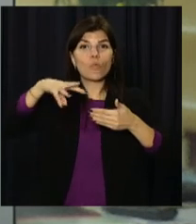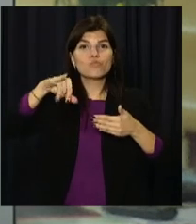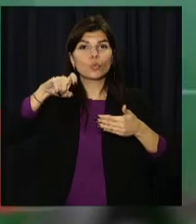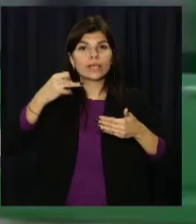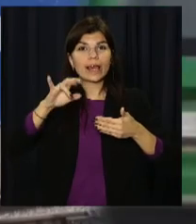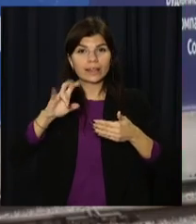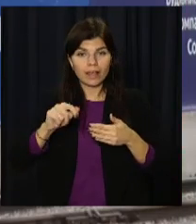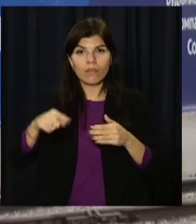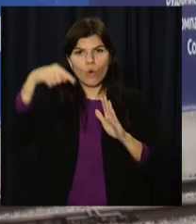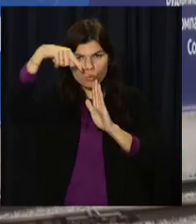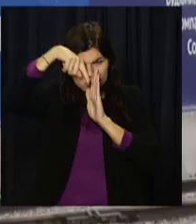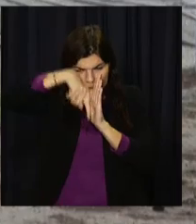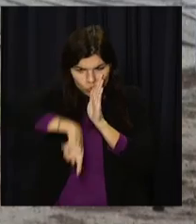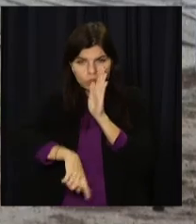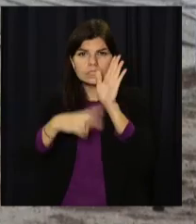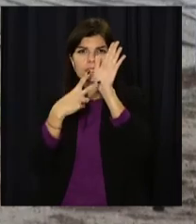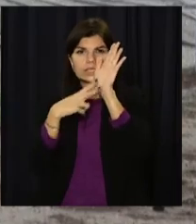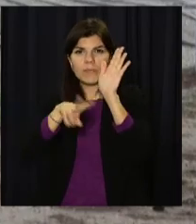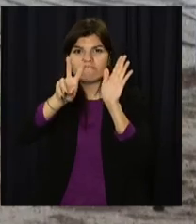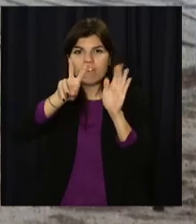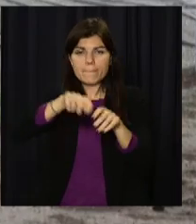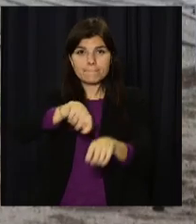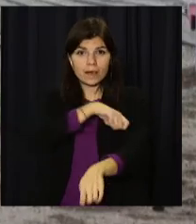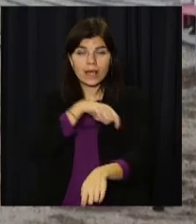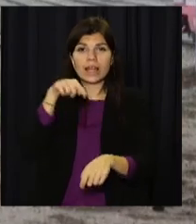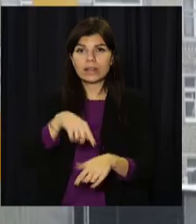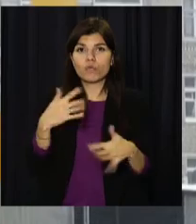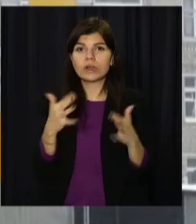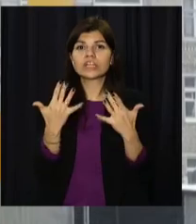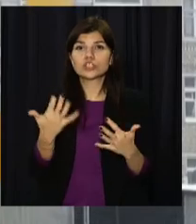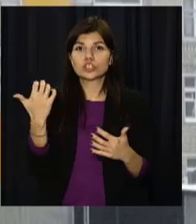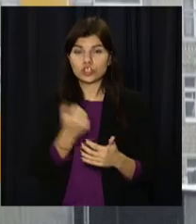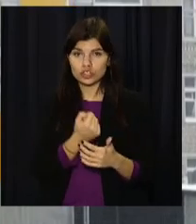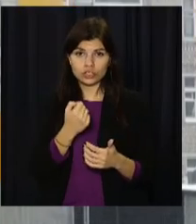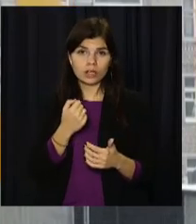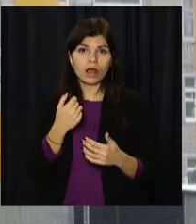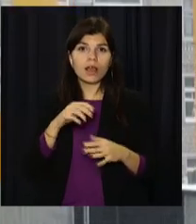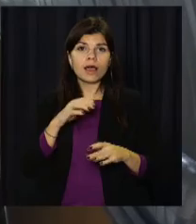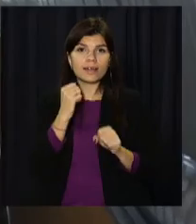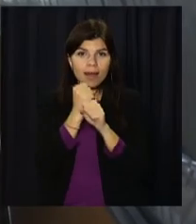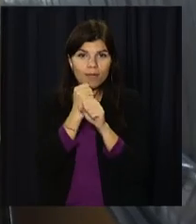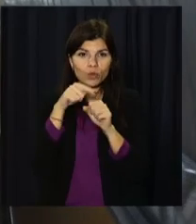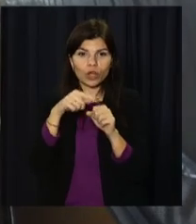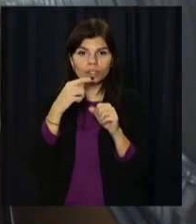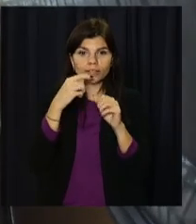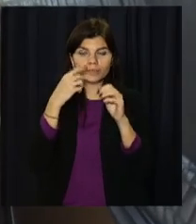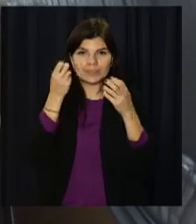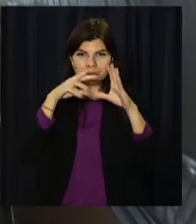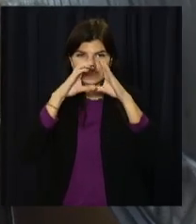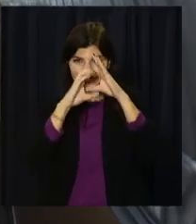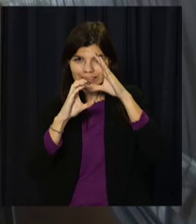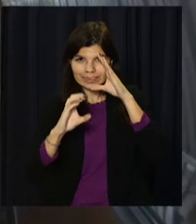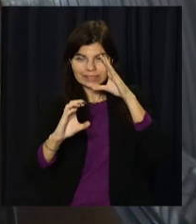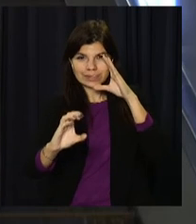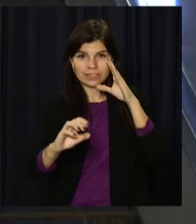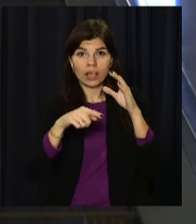найглибша, знаходиться на глибині 72 метри. Там вже кілька тижнів кипить робота на всіх чотирьох стволах. Станція